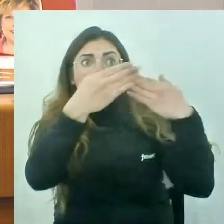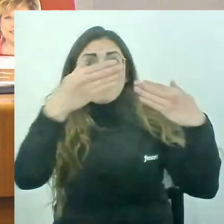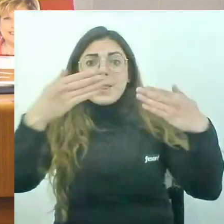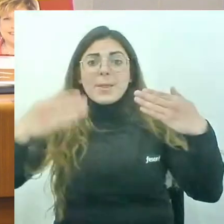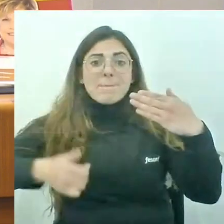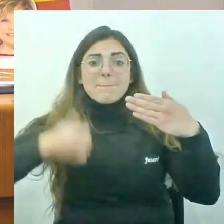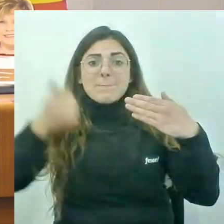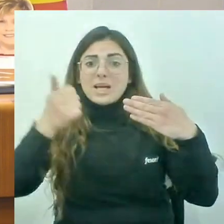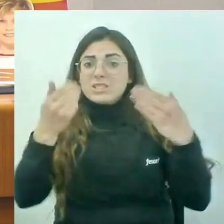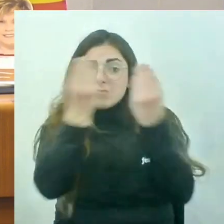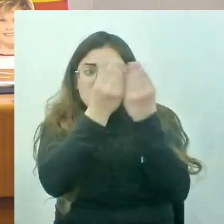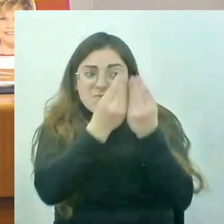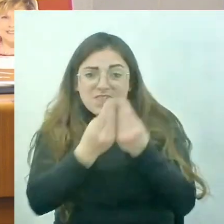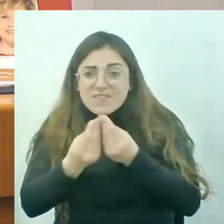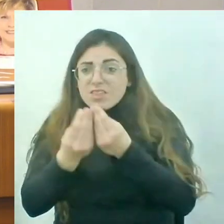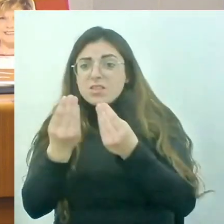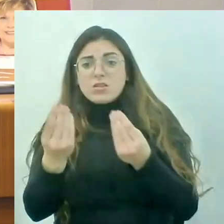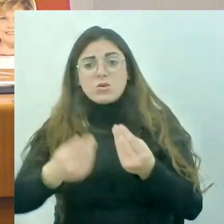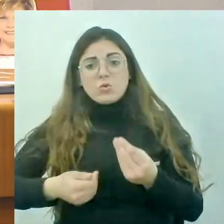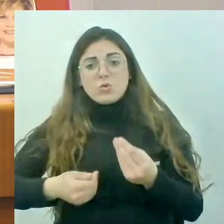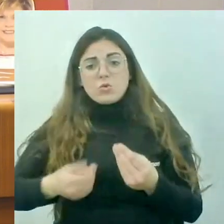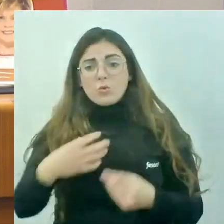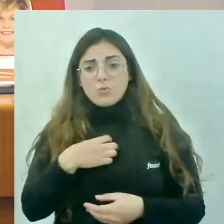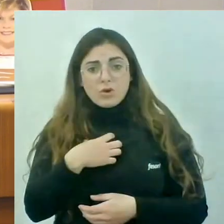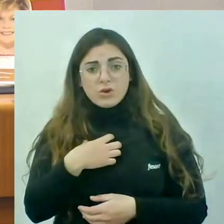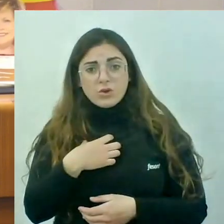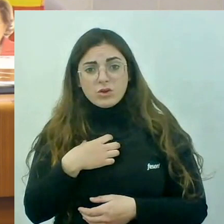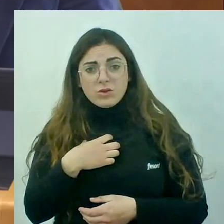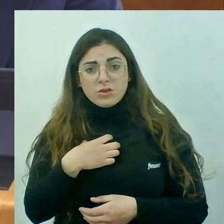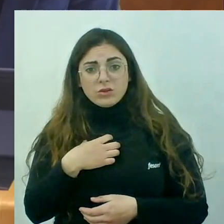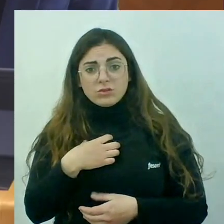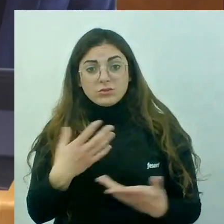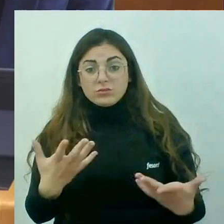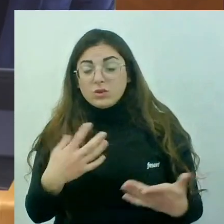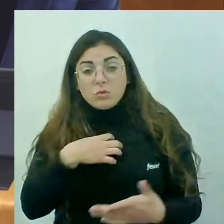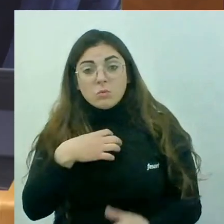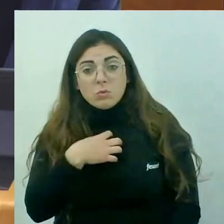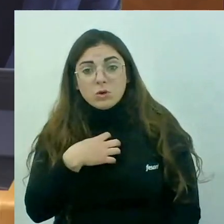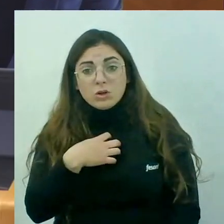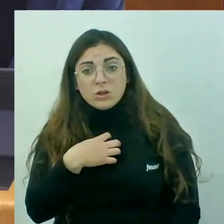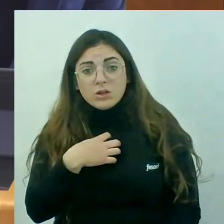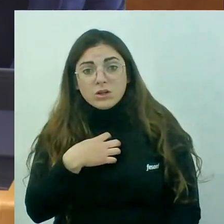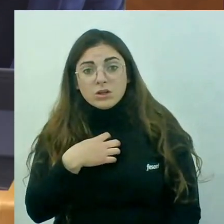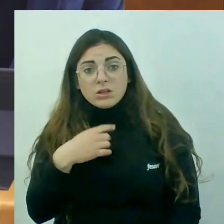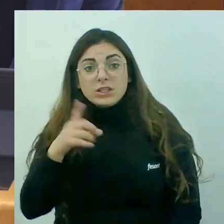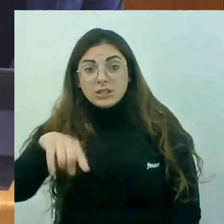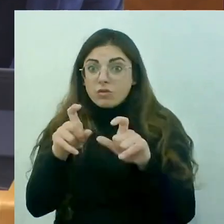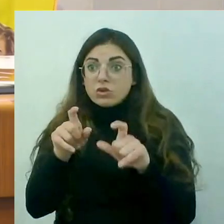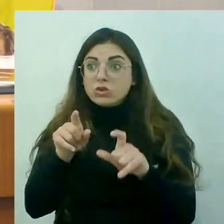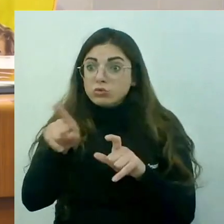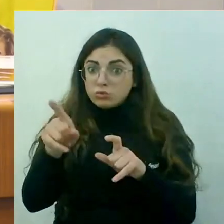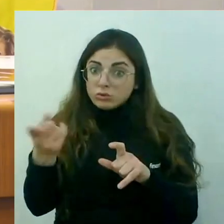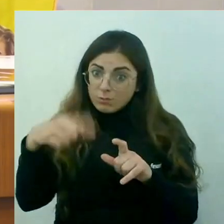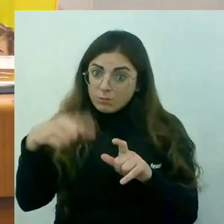bandera, en la part B de la seva bandera, no caben les fotos. I també puc posar la seva foto, senyor Amazon. Sí,